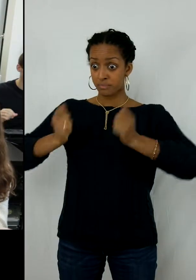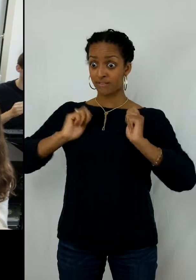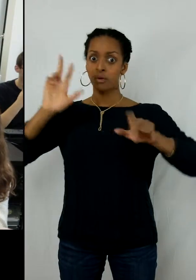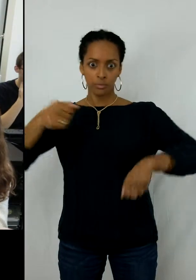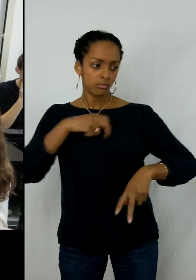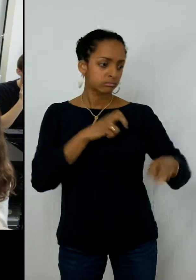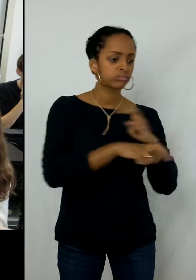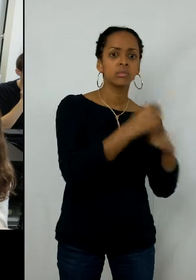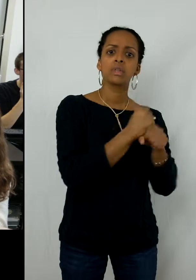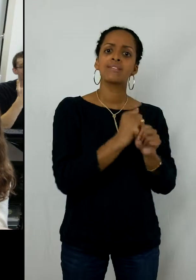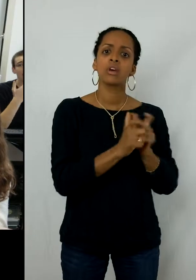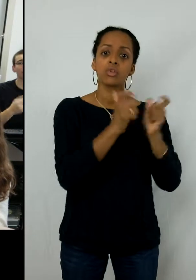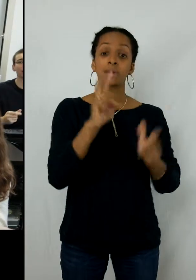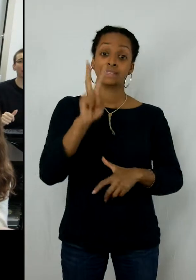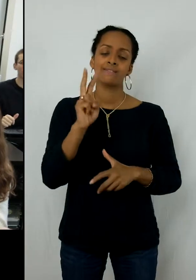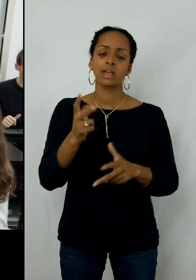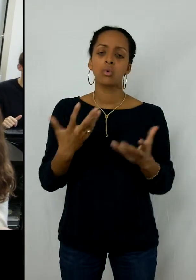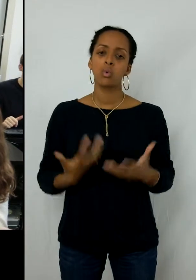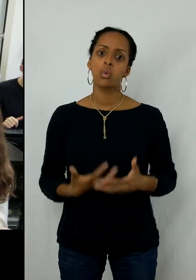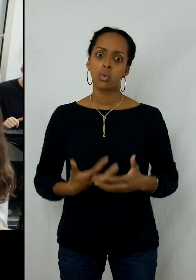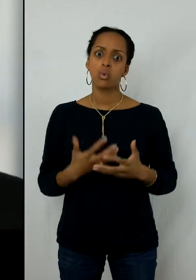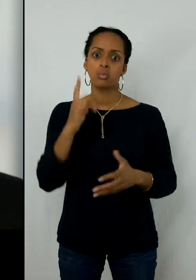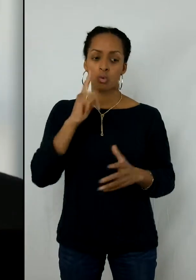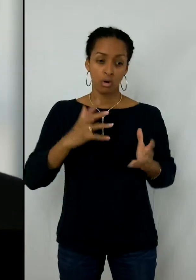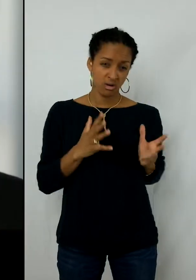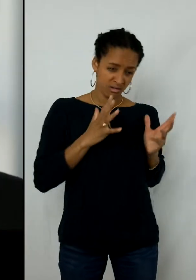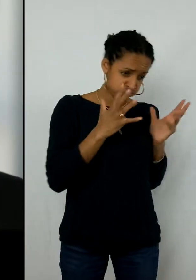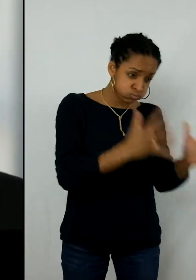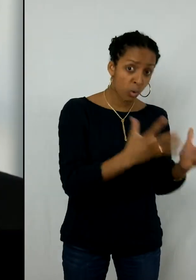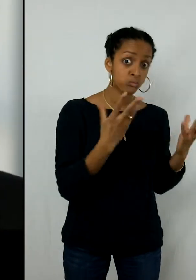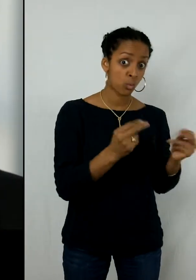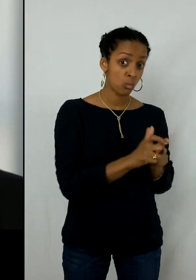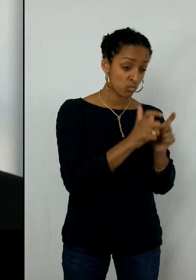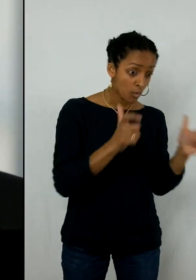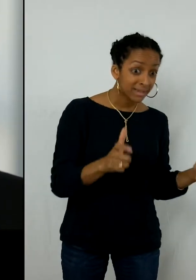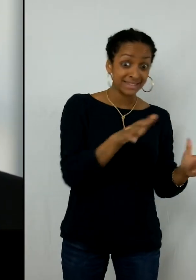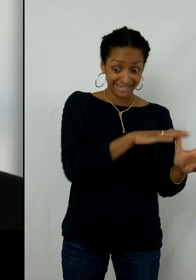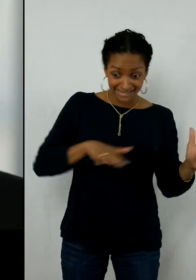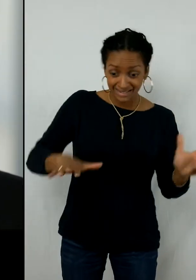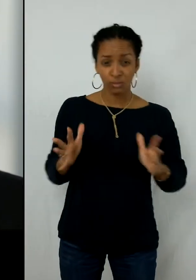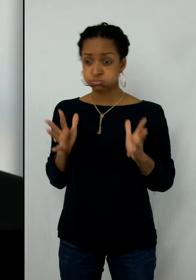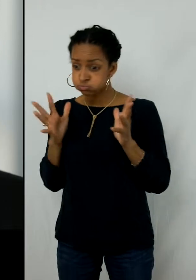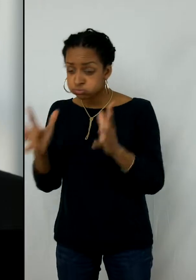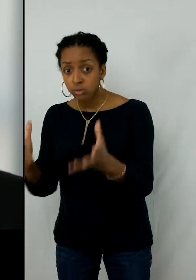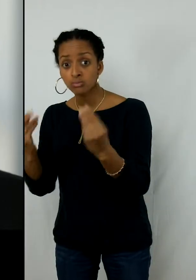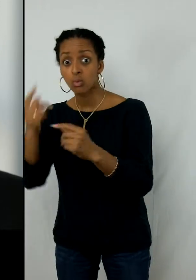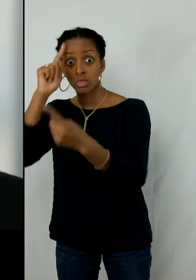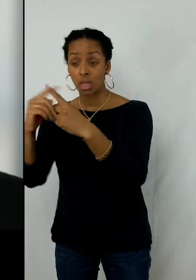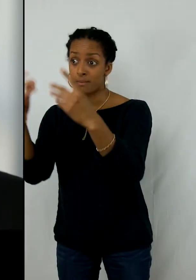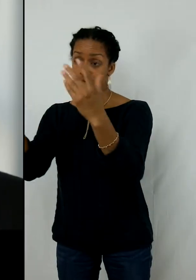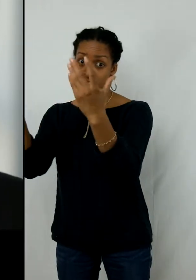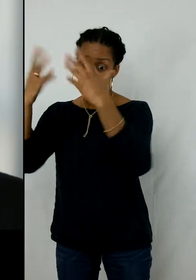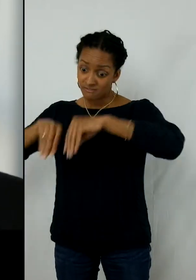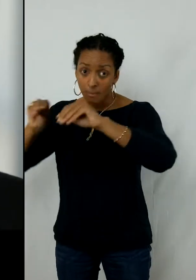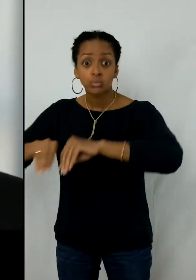une année super lourde, parce qu'on leur demande à la fois de s'investir énormément en entreprise et à la fois énormément dans la formation. Donc